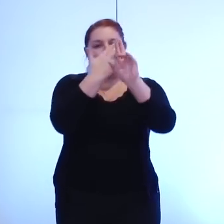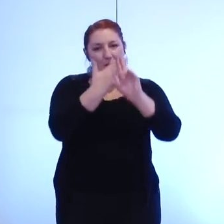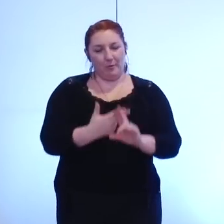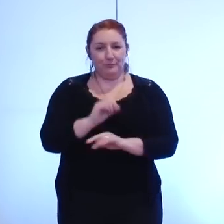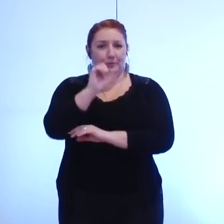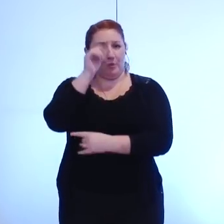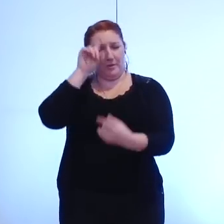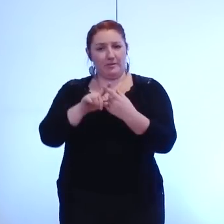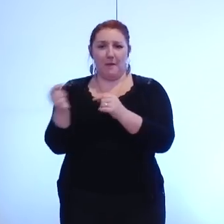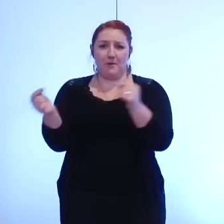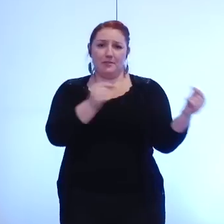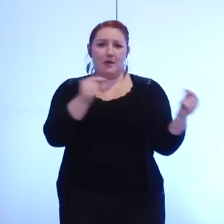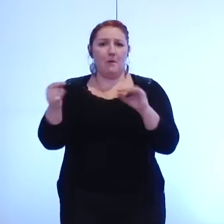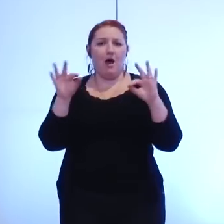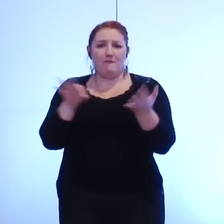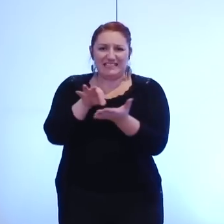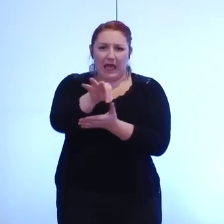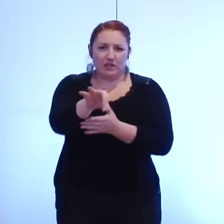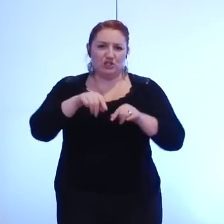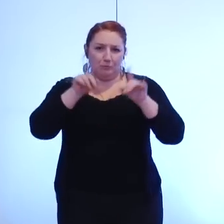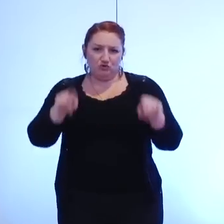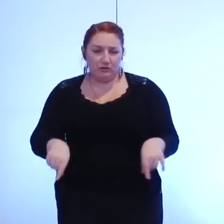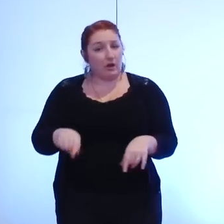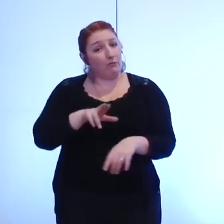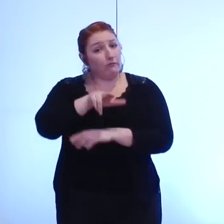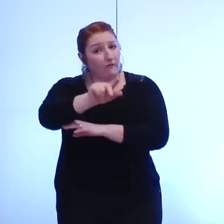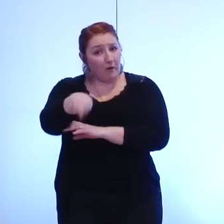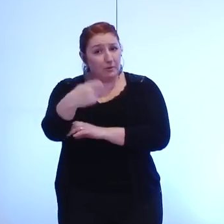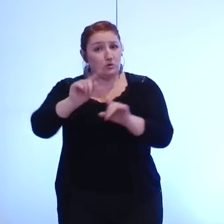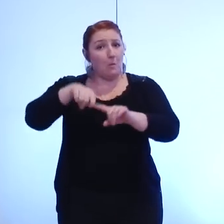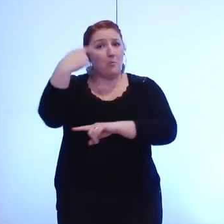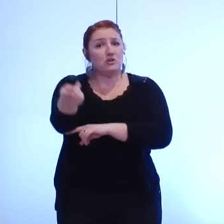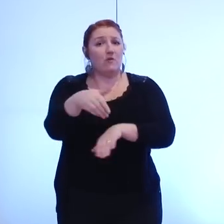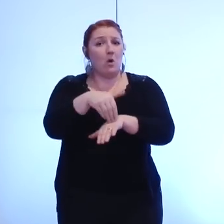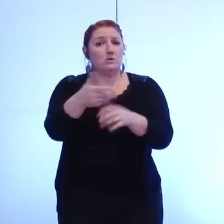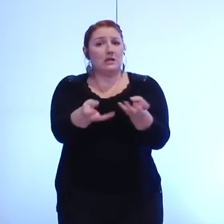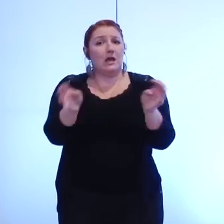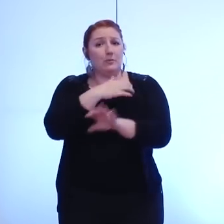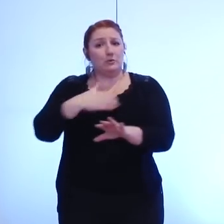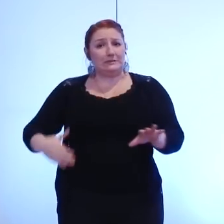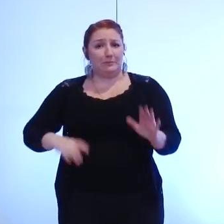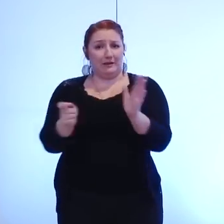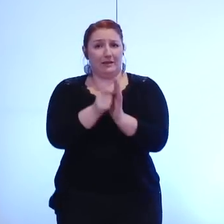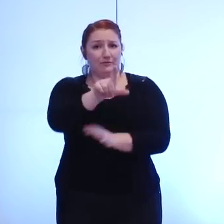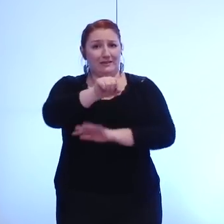sur le débat d'orientation budgétaire, je vous confirme qu'il aura bien lieu lors de notre prochain conseil municipal, le 26 janvier, et qu'il sera